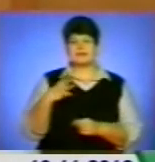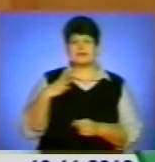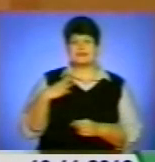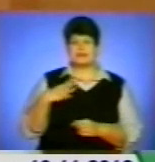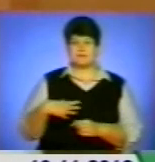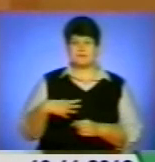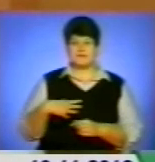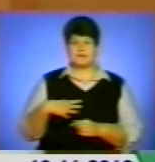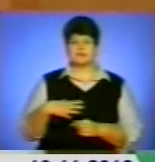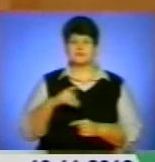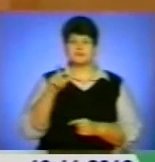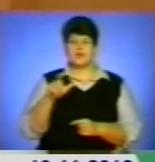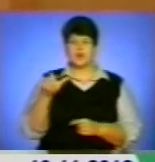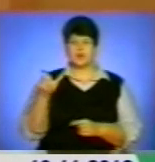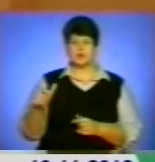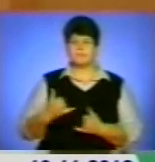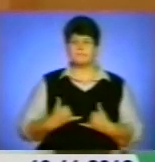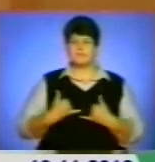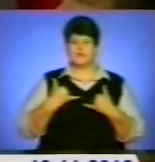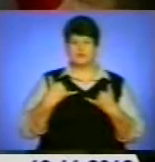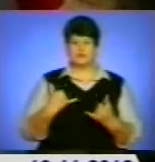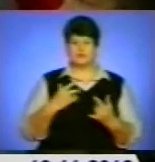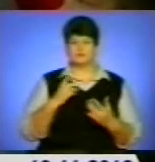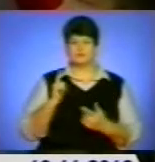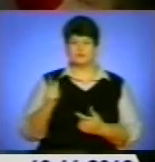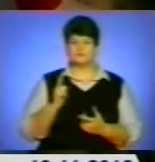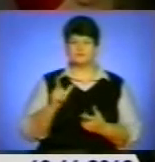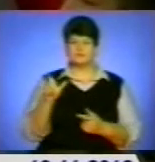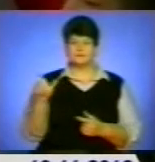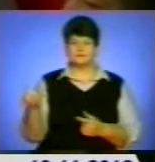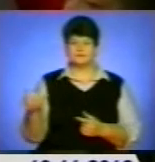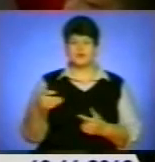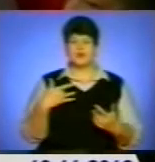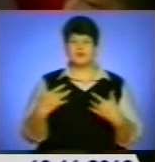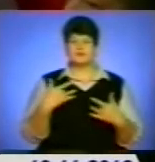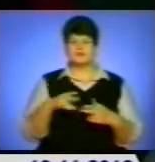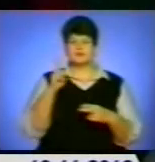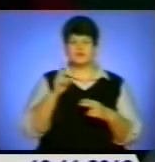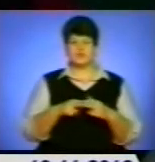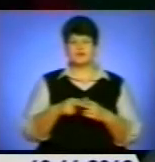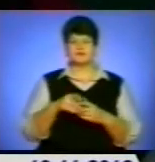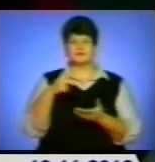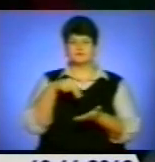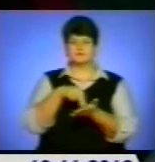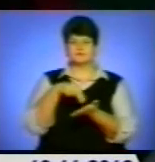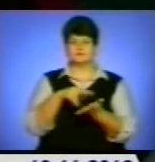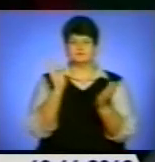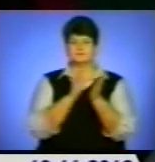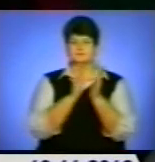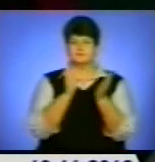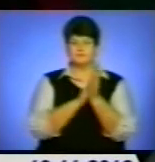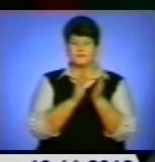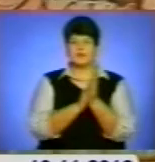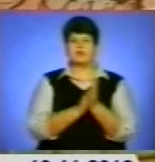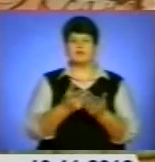за людяність, за благородство по відношенні до ближнє. Концерт закінчився, а зал стоючи плодував і милувався тендітною жінкою,